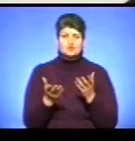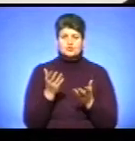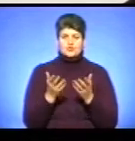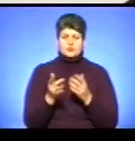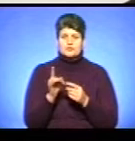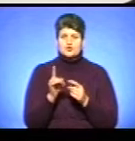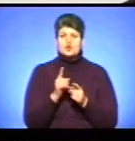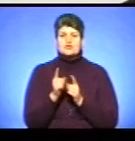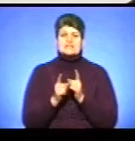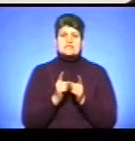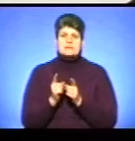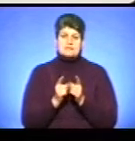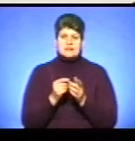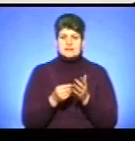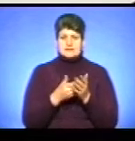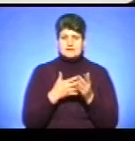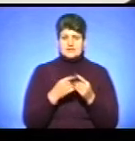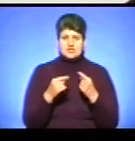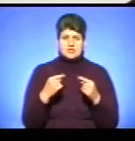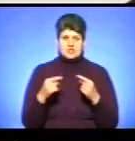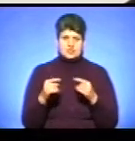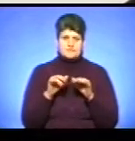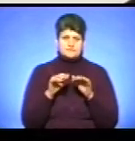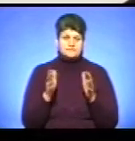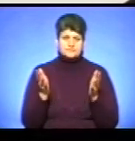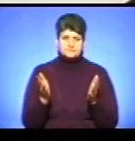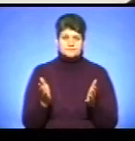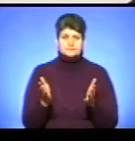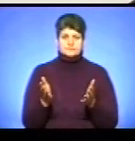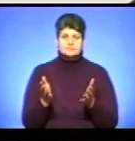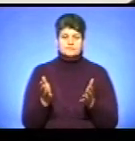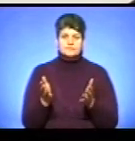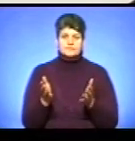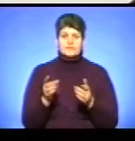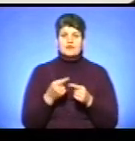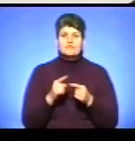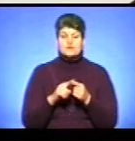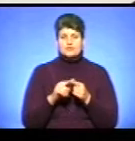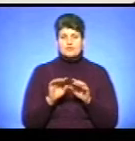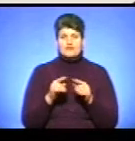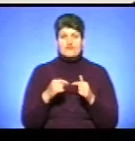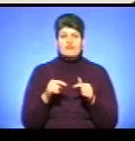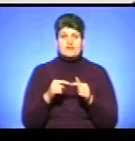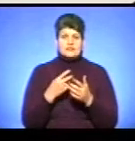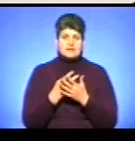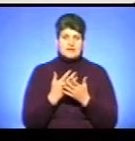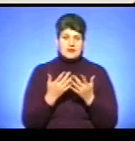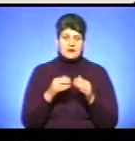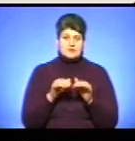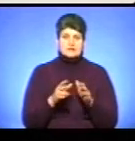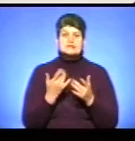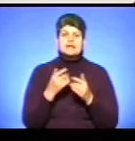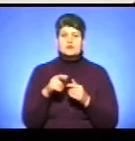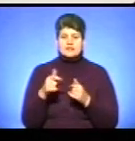щодо зміни тарифу чи інших речей в цьому виді діяльності. От власне, скільки людей